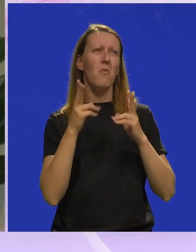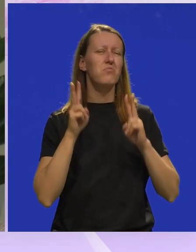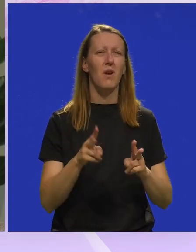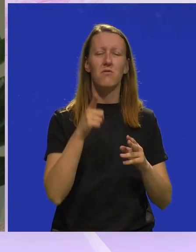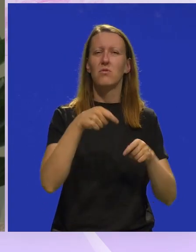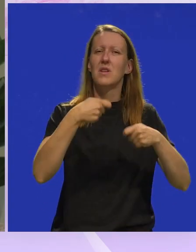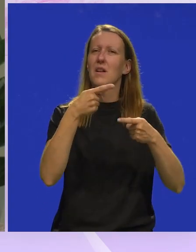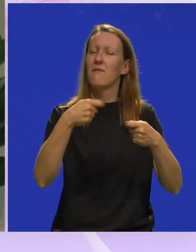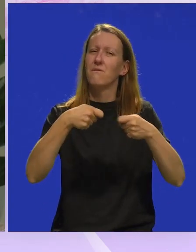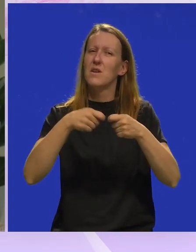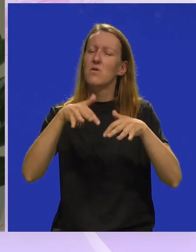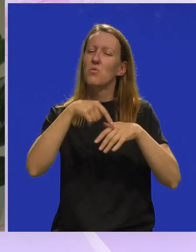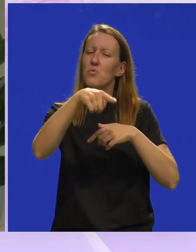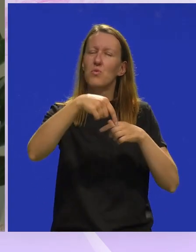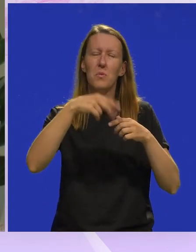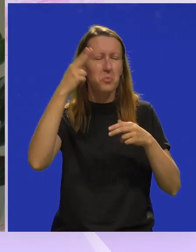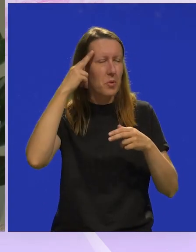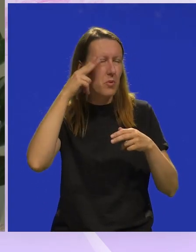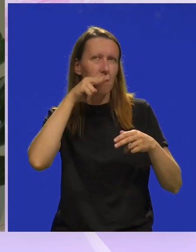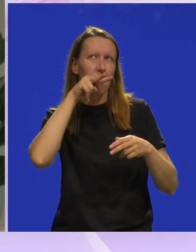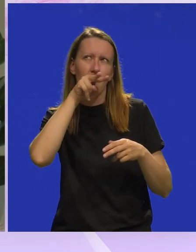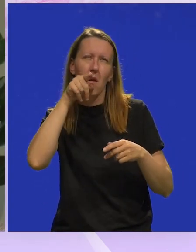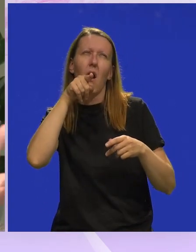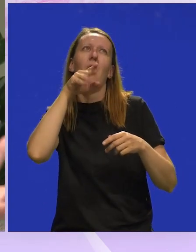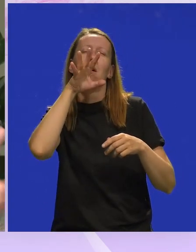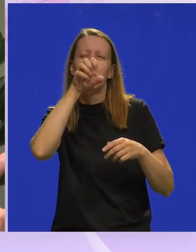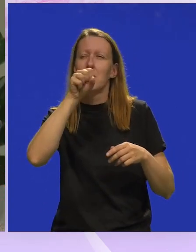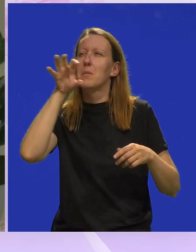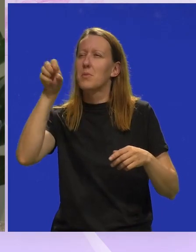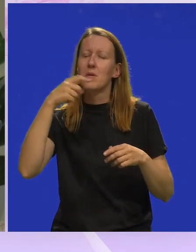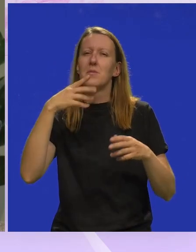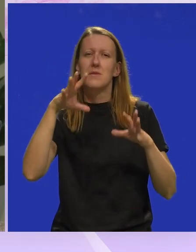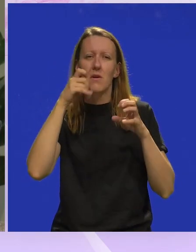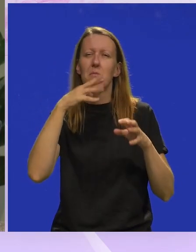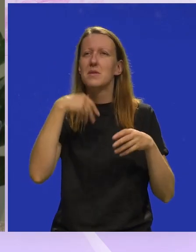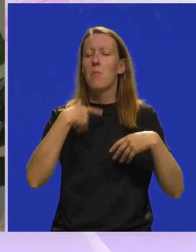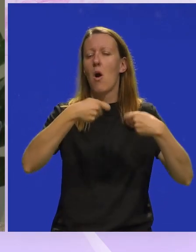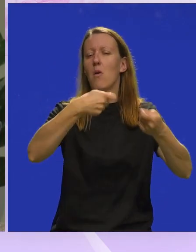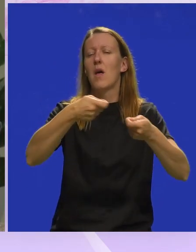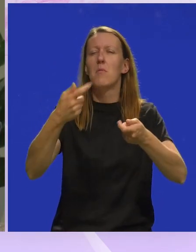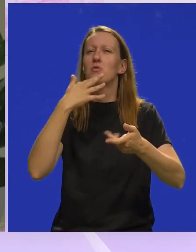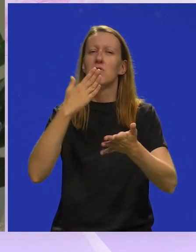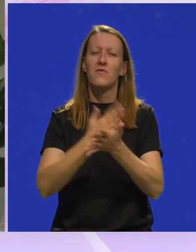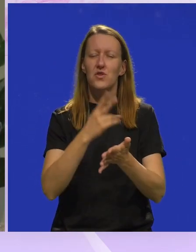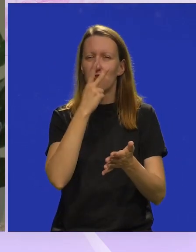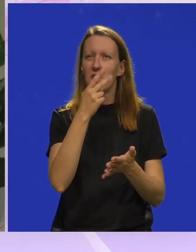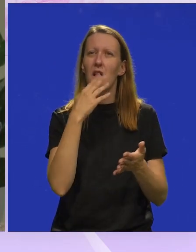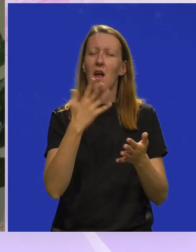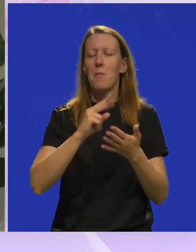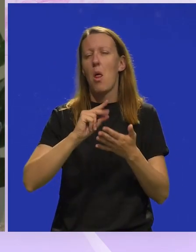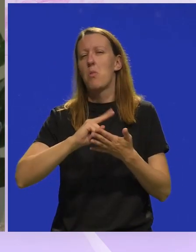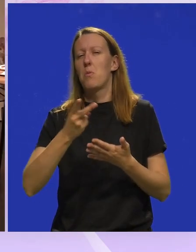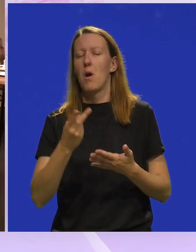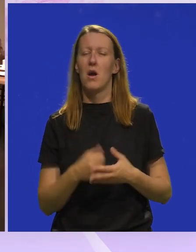valjda i daje tu vezu sa publikom i povezuje nas gdje oni shvaćaju nas a mi im samo serviramo nešto što su zapravo već vidjeli na neki